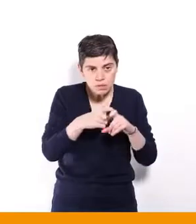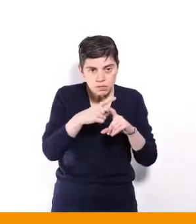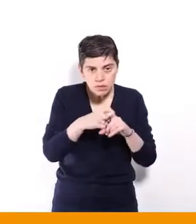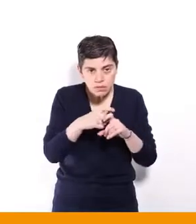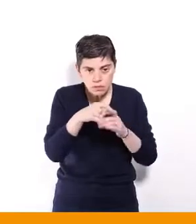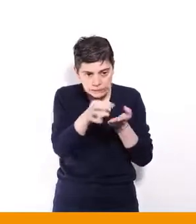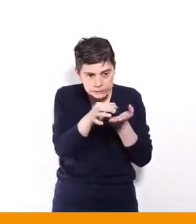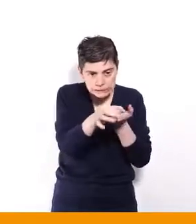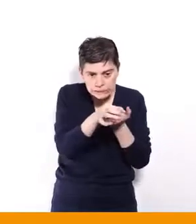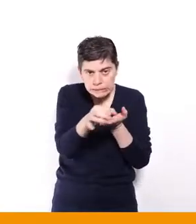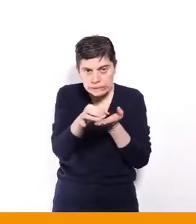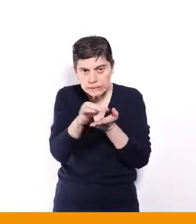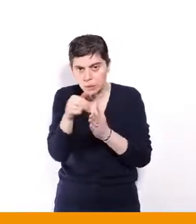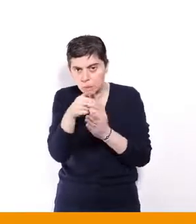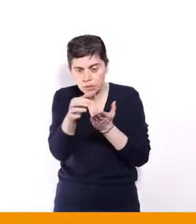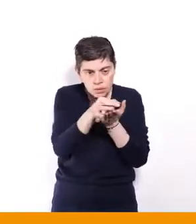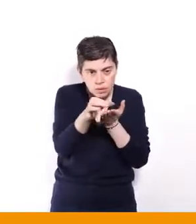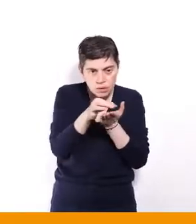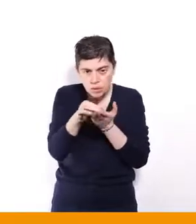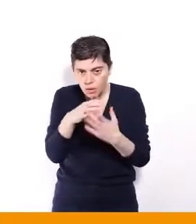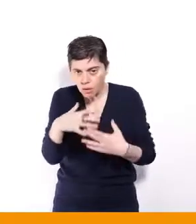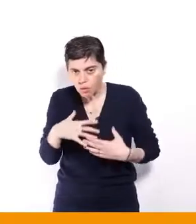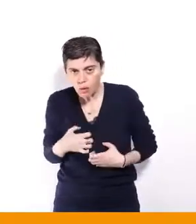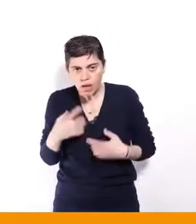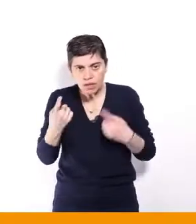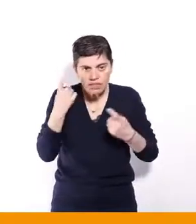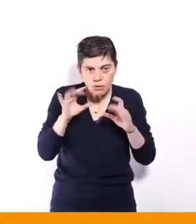parce qu'on vit dans l'angoisse en permanence